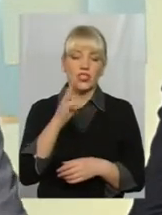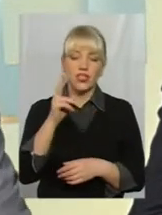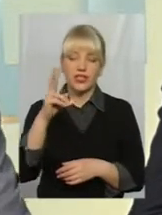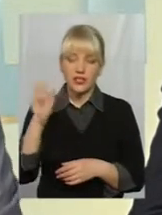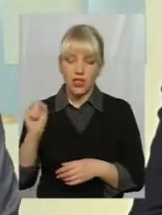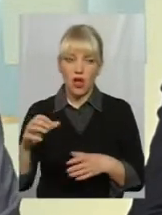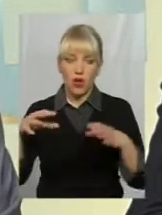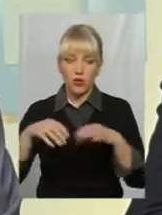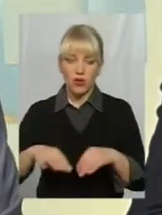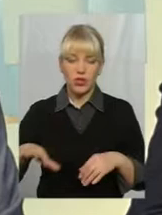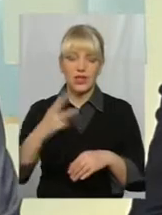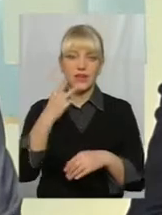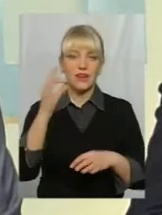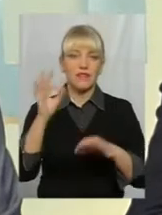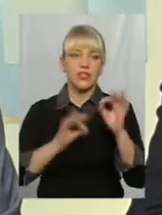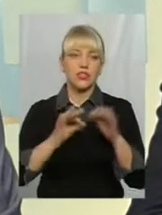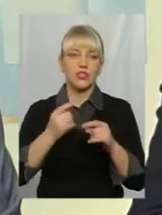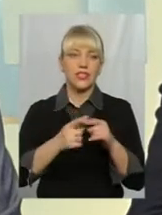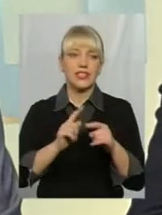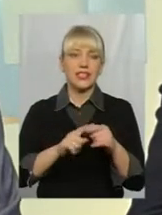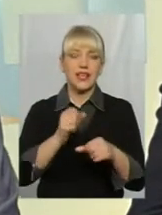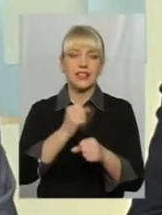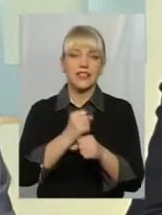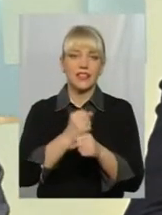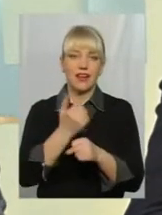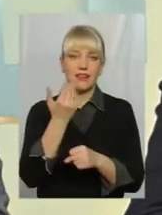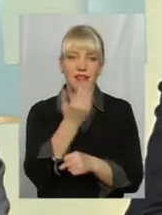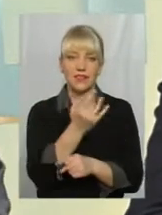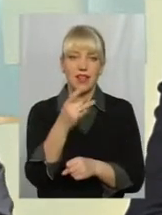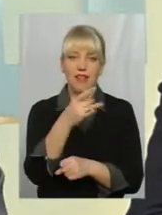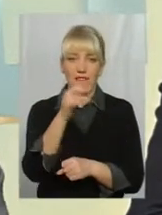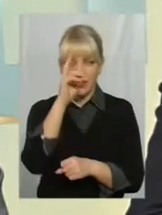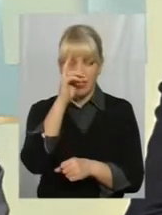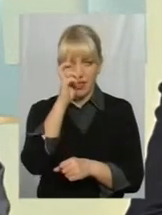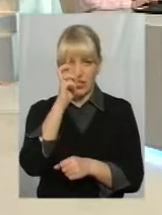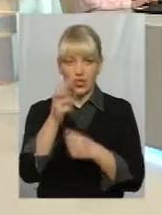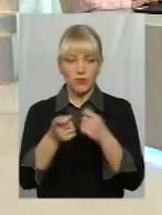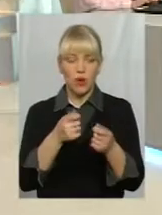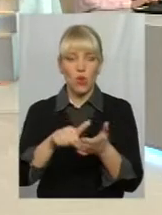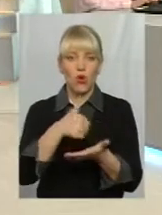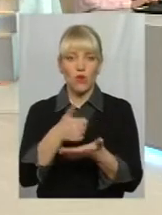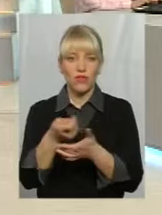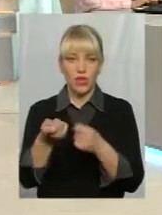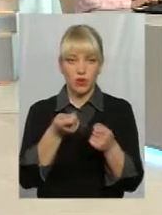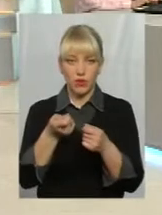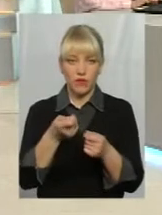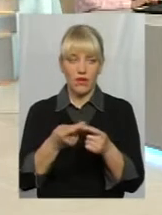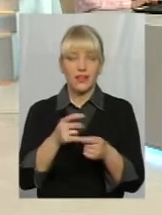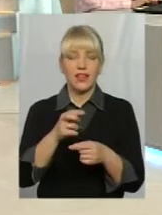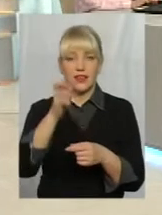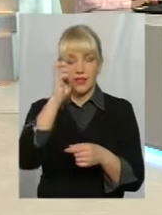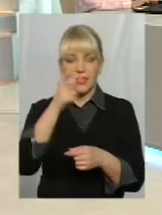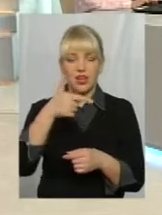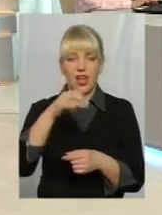відсотки, 3 відсотки. Це ще діяльність райдержадміністрації. Головне управління держава кадастру, ми поновлюємо договори,